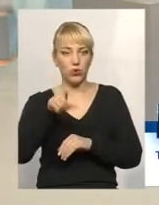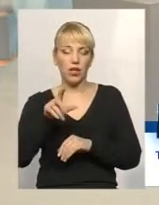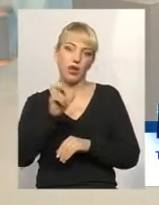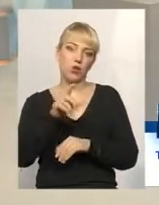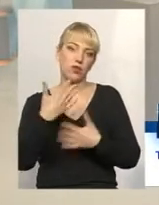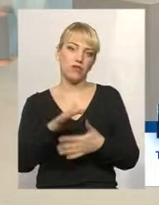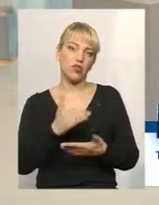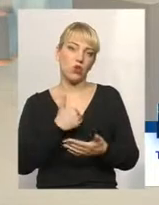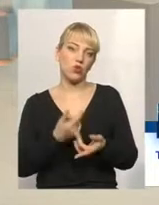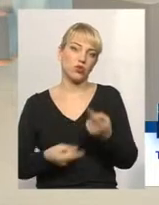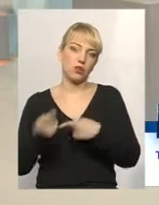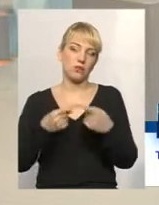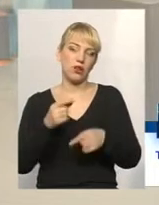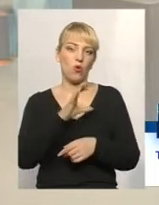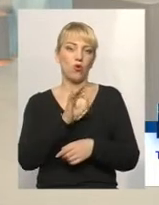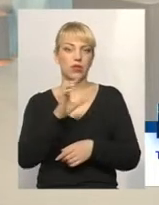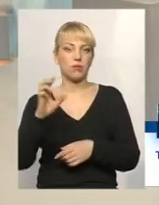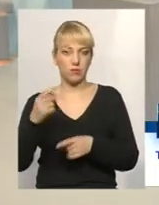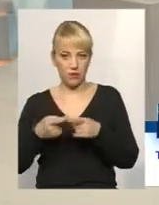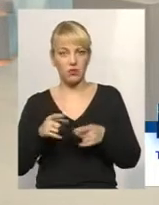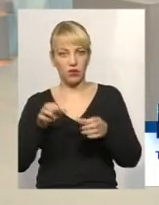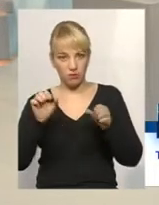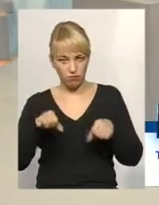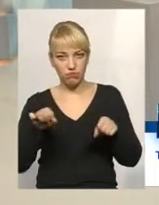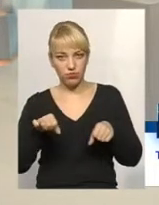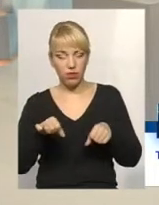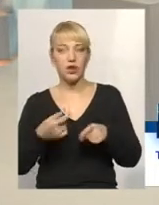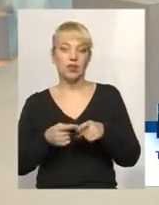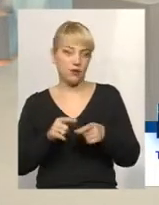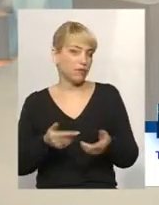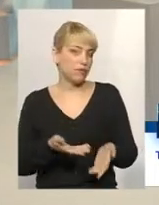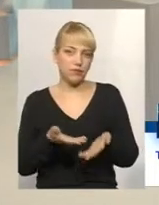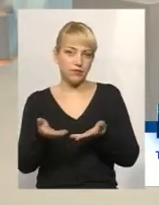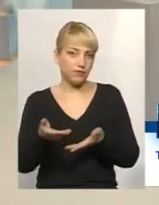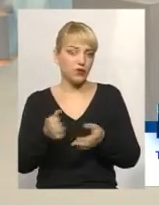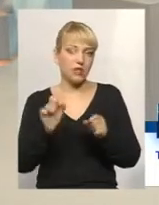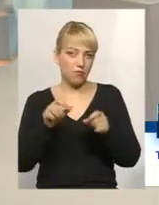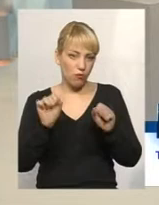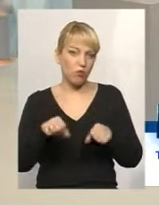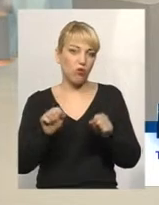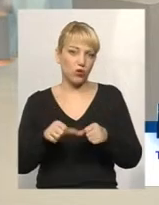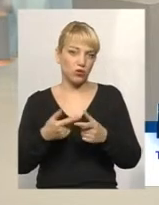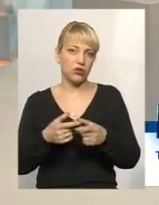хочуть уже перейти в ОСББ. Це реально? Так, це цілком реально. Немає,